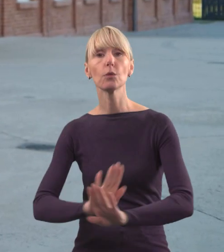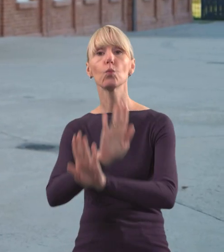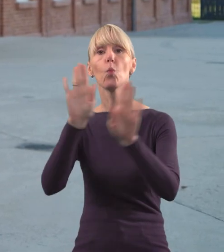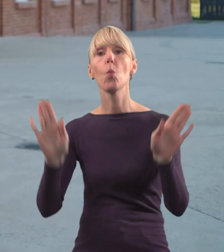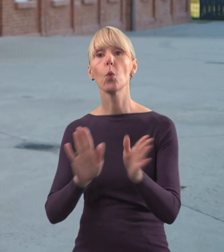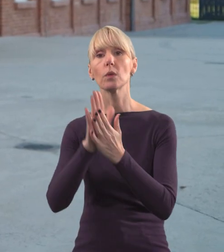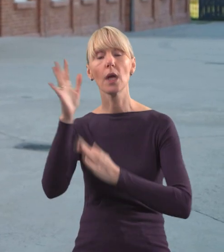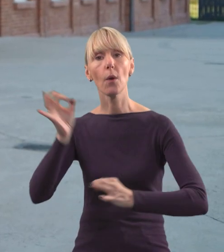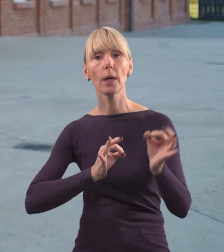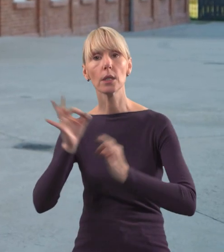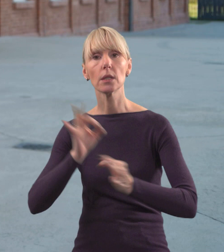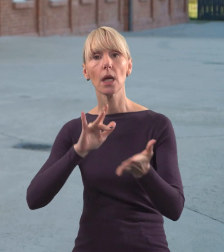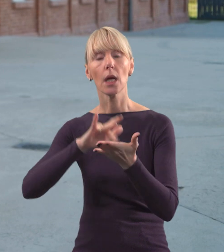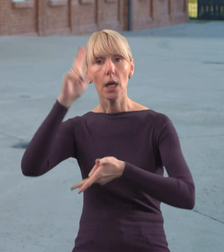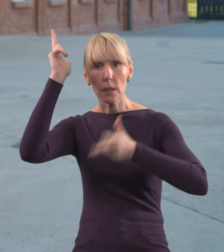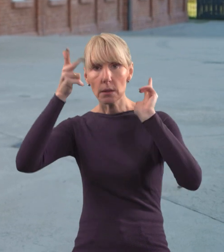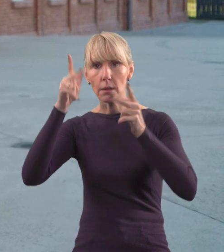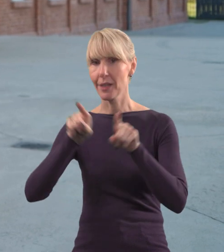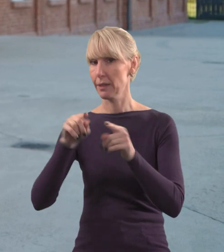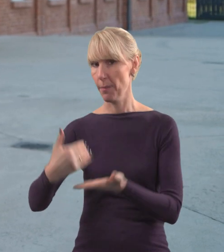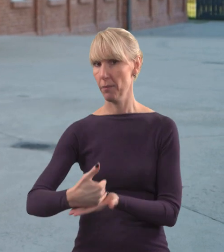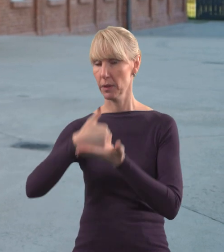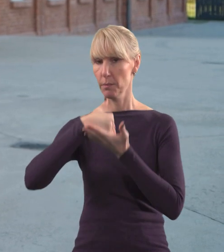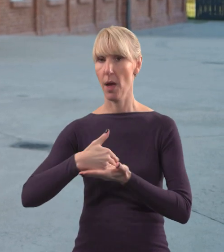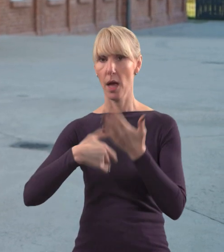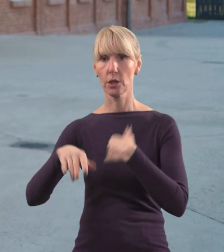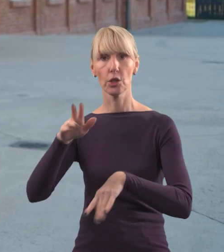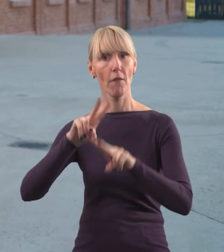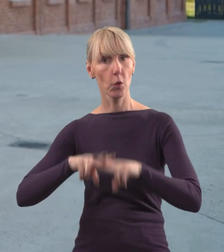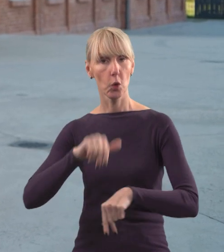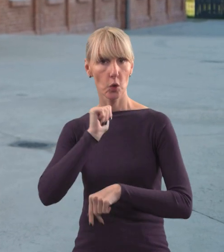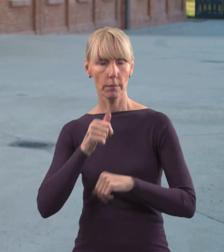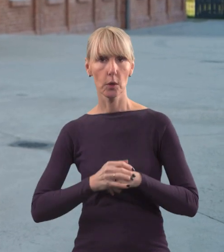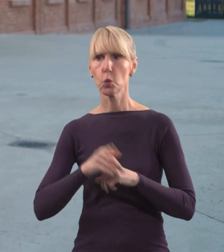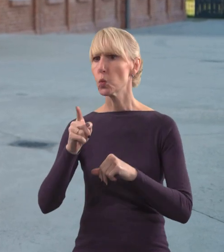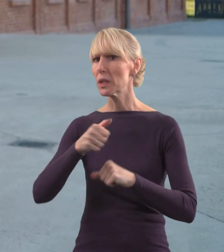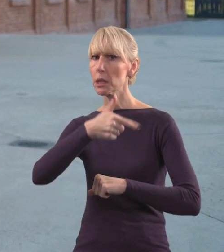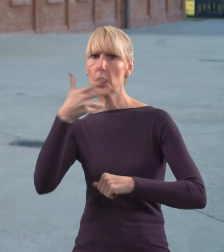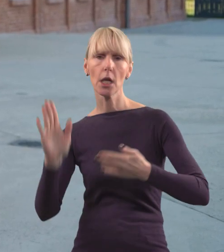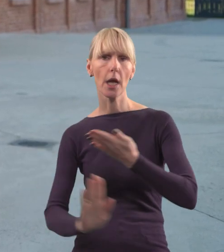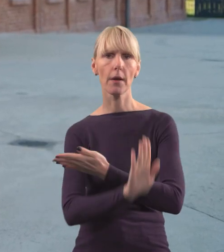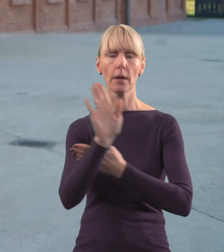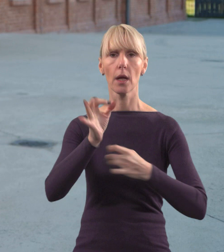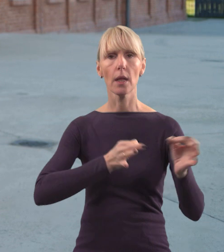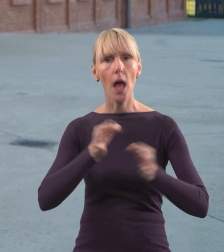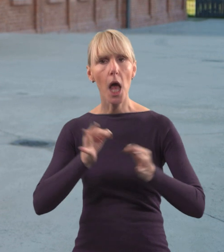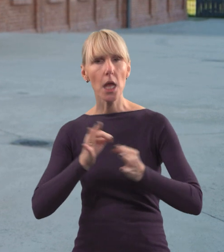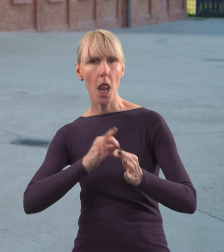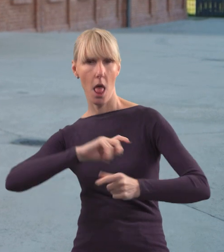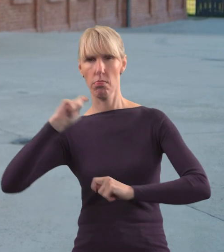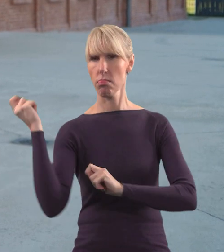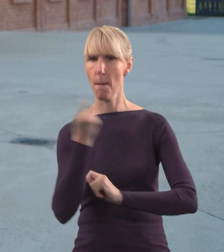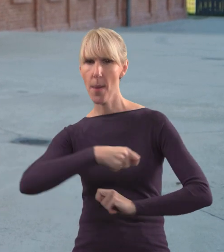Skierniewic, które również otrzymało wsparcie z funduszy europejskich. Znajduje się tutaj kilka wystaw – historyczna, militarna,